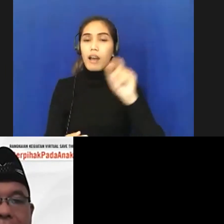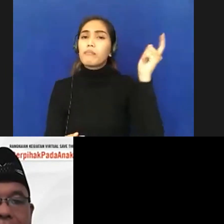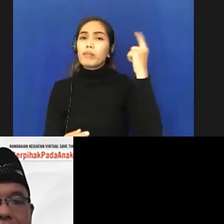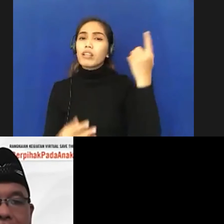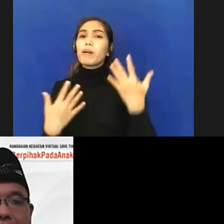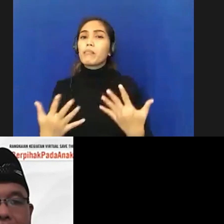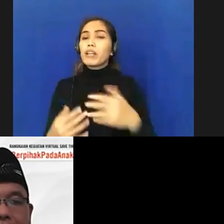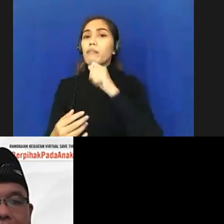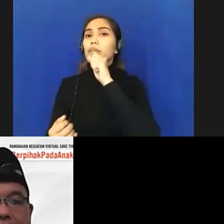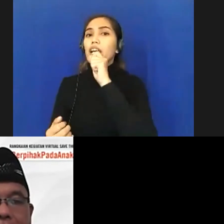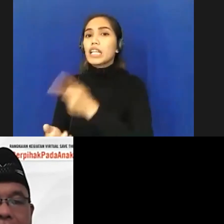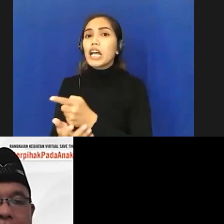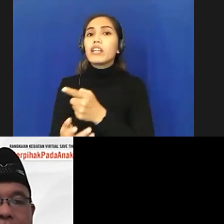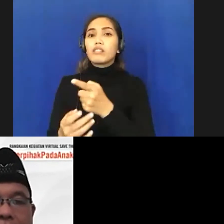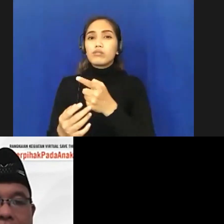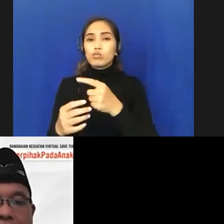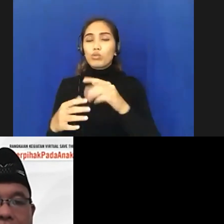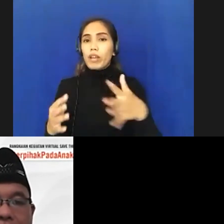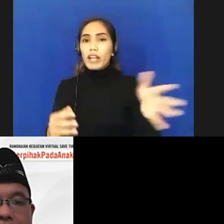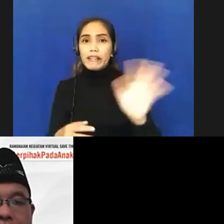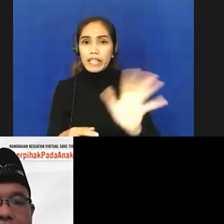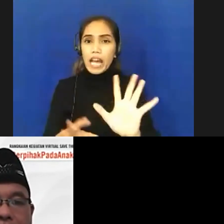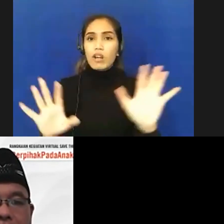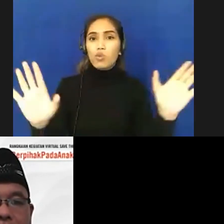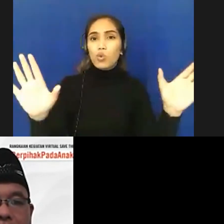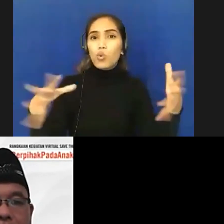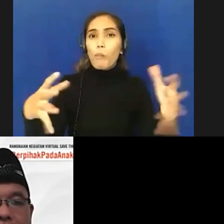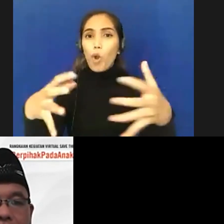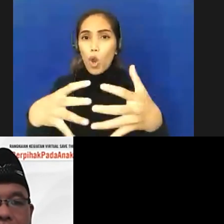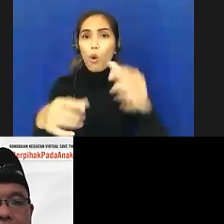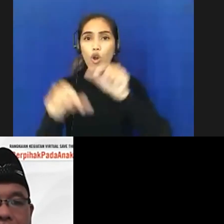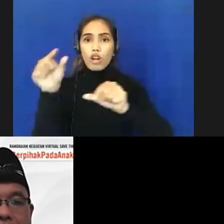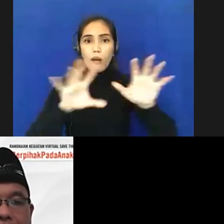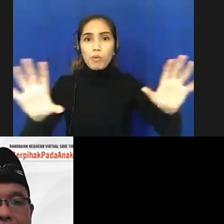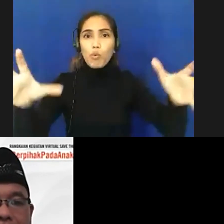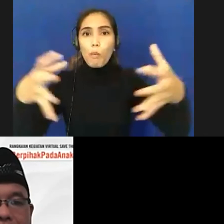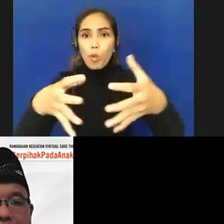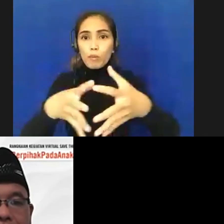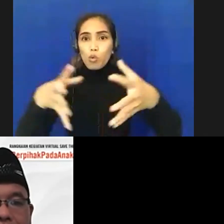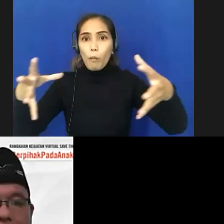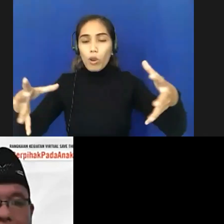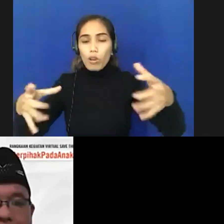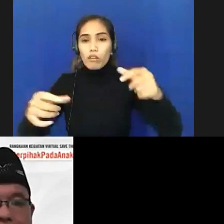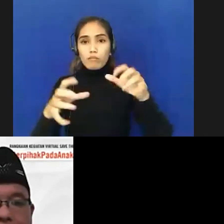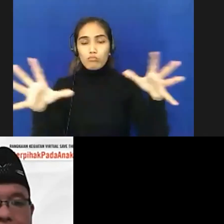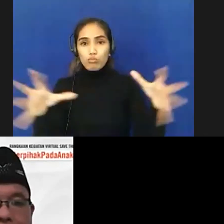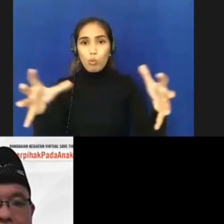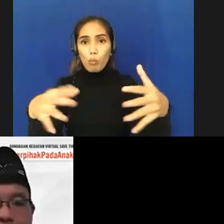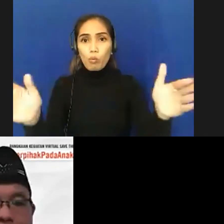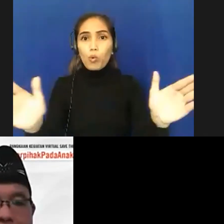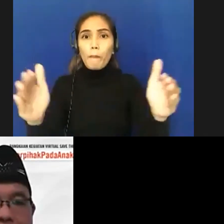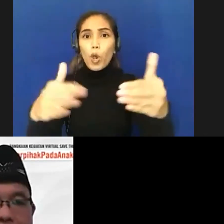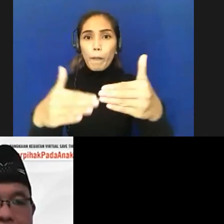meyakinkan agar tidak terjadi di kerumunan itu juga perlu satu apa ya penjelasan apa namanya